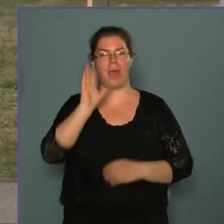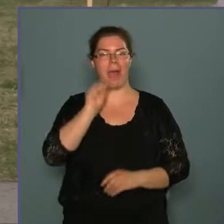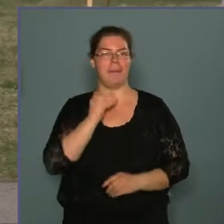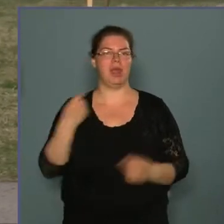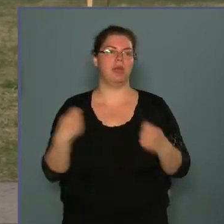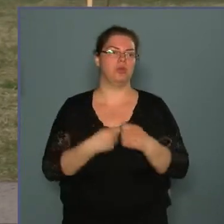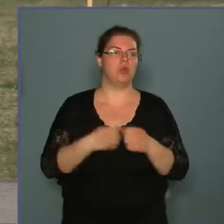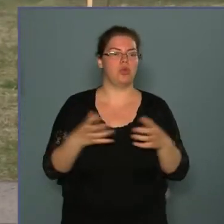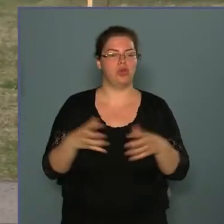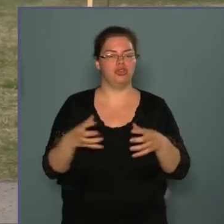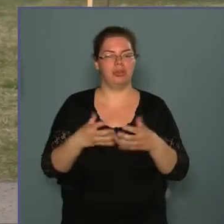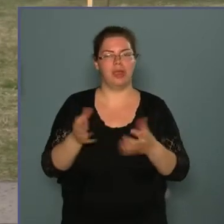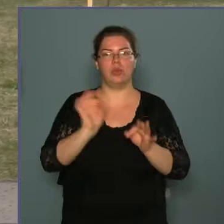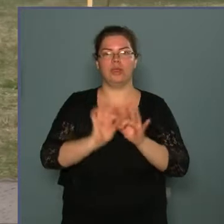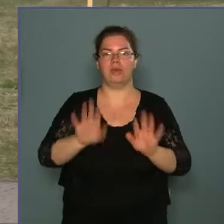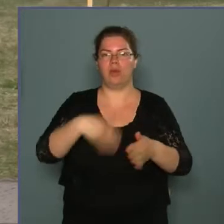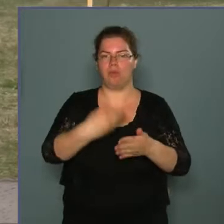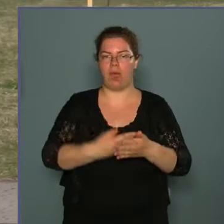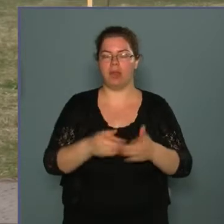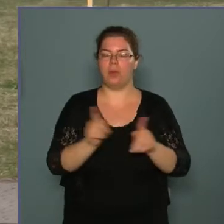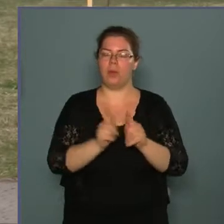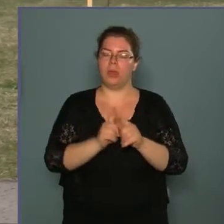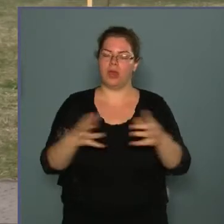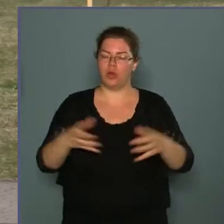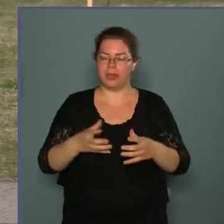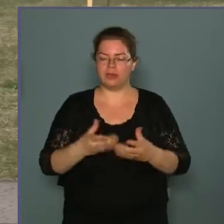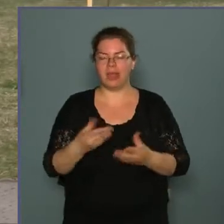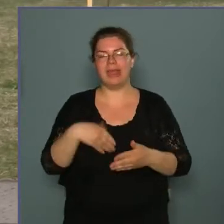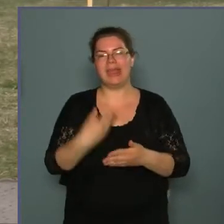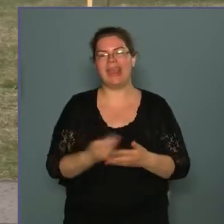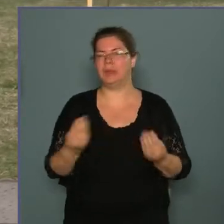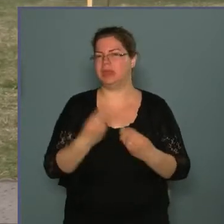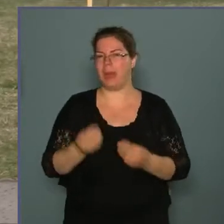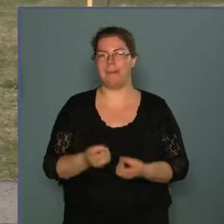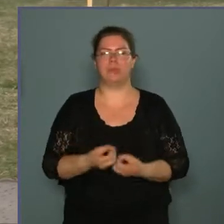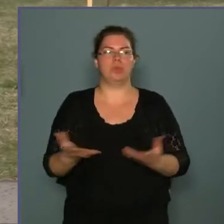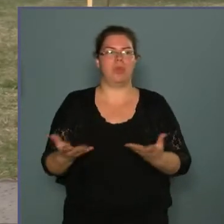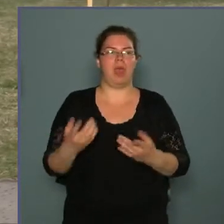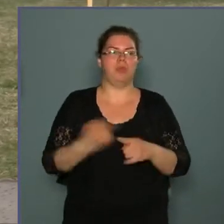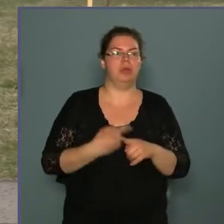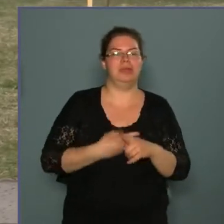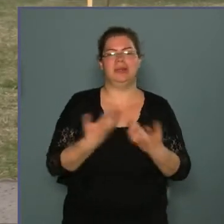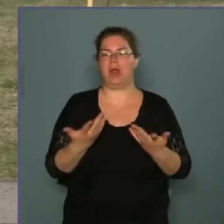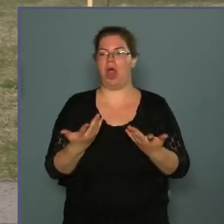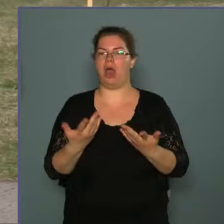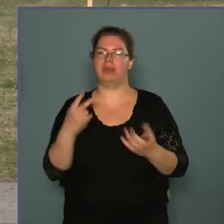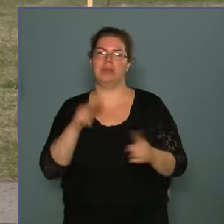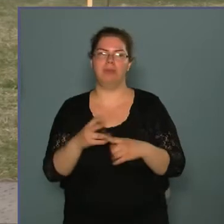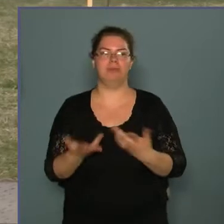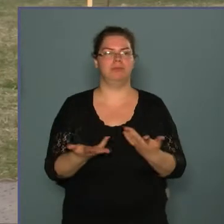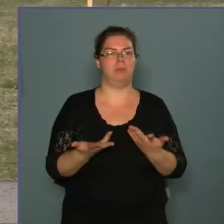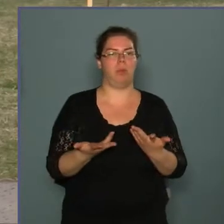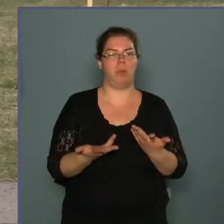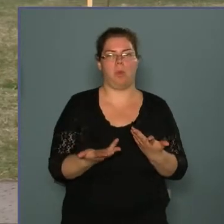közösségügyévé vált. Olyan közösségé, amelyet nem osztanak meg napi politikai szempontok, érdekek,